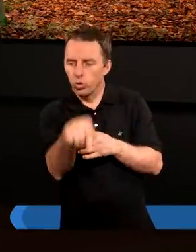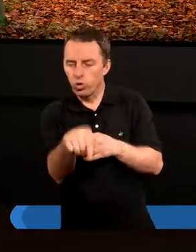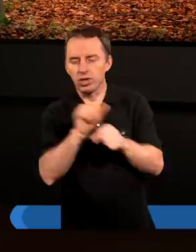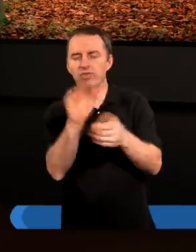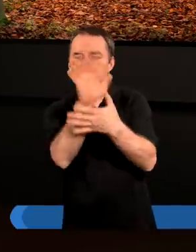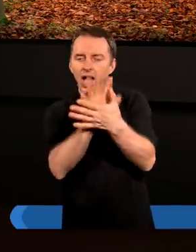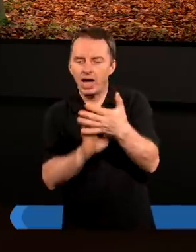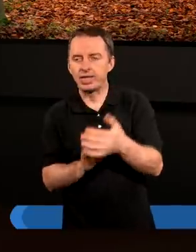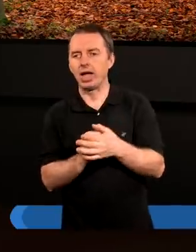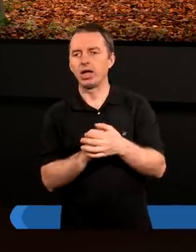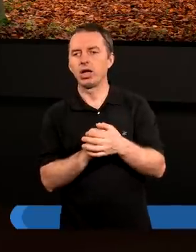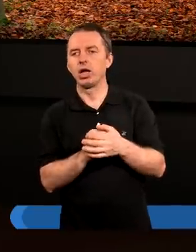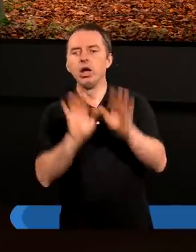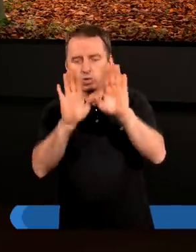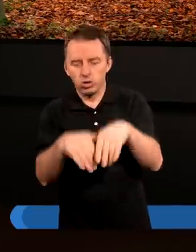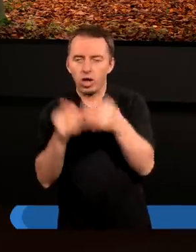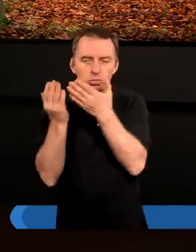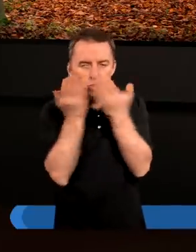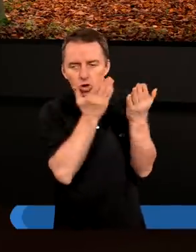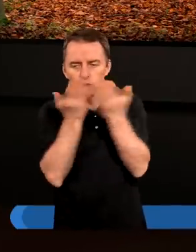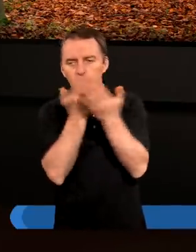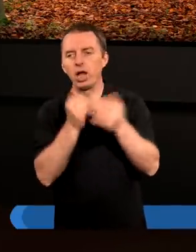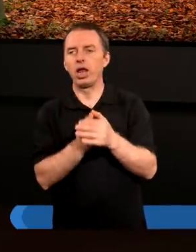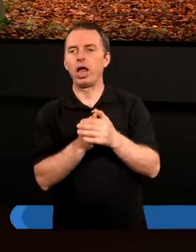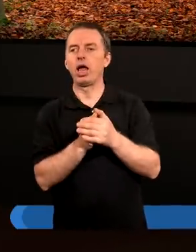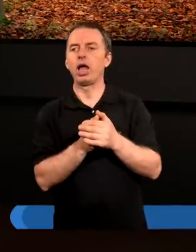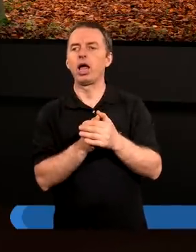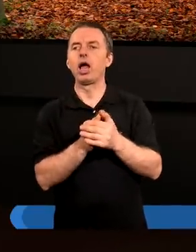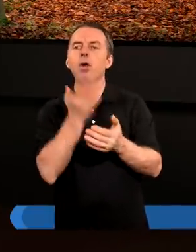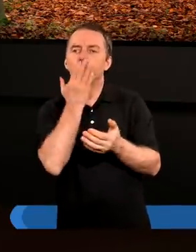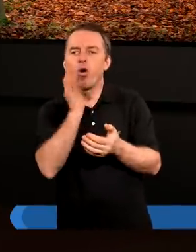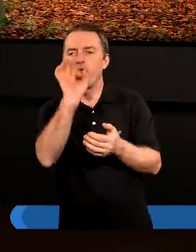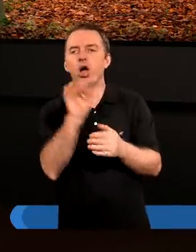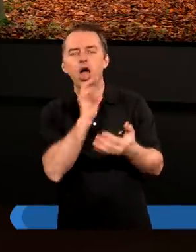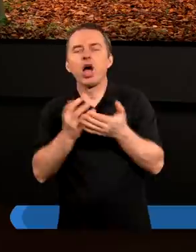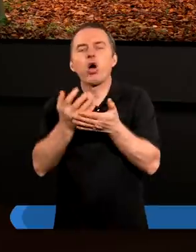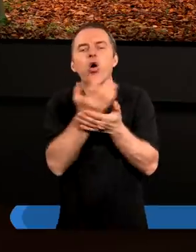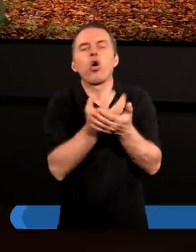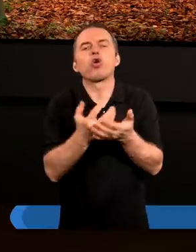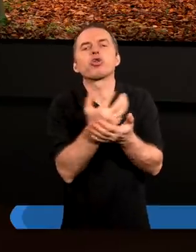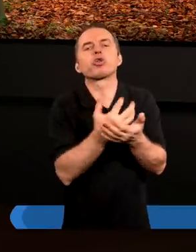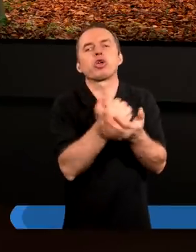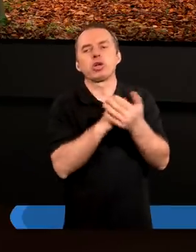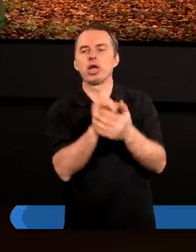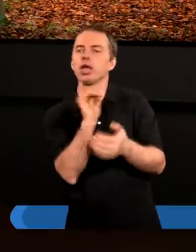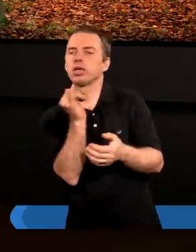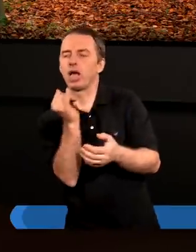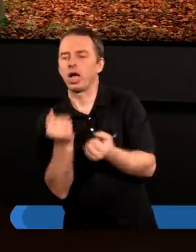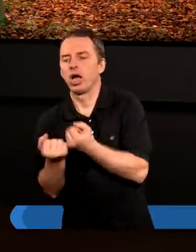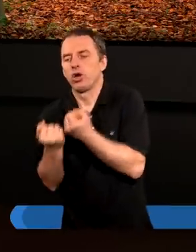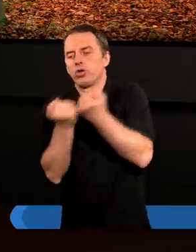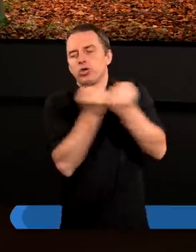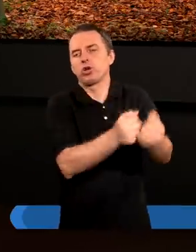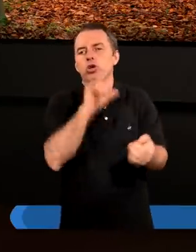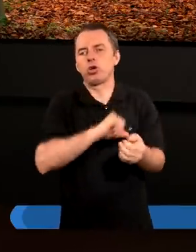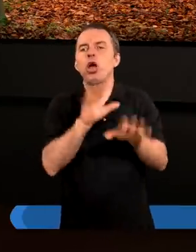tych tekstach, które zostały przeczytane, mowa jest o korzyściach, jakie niesie